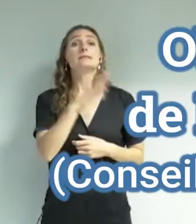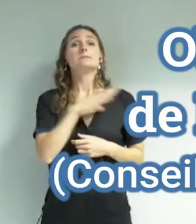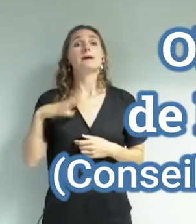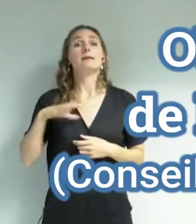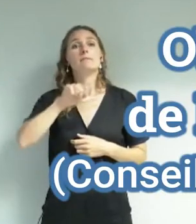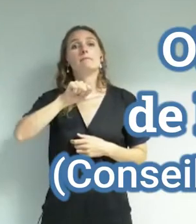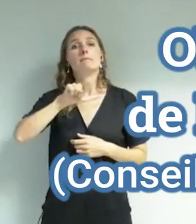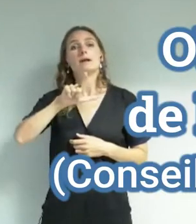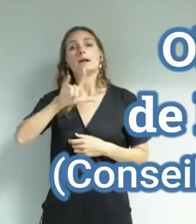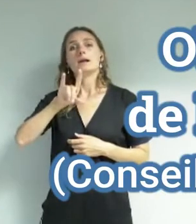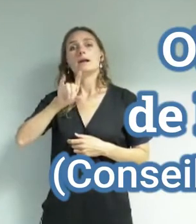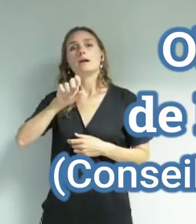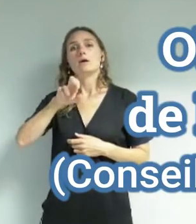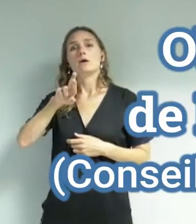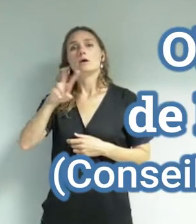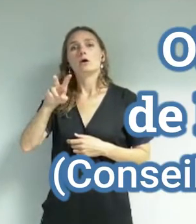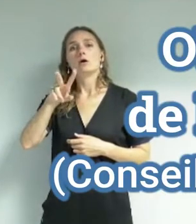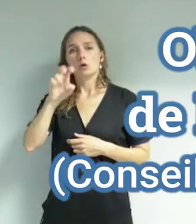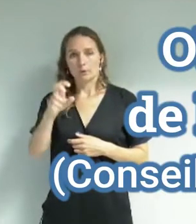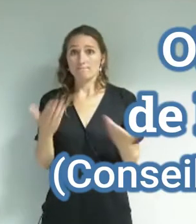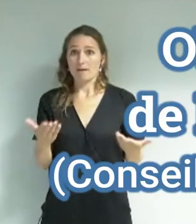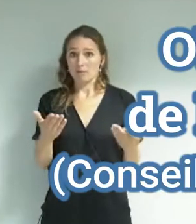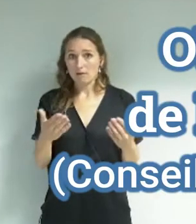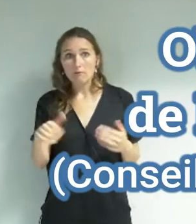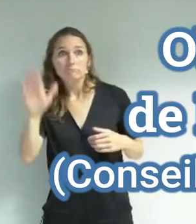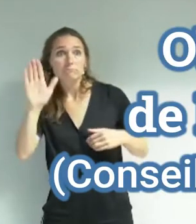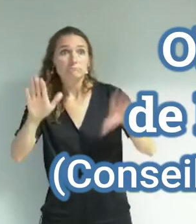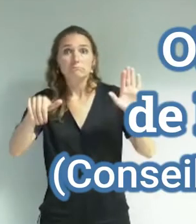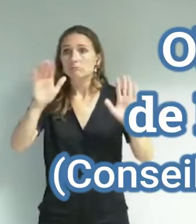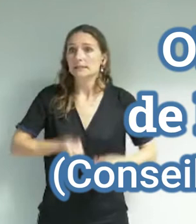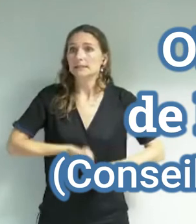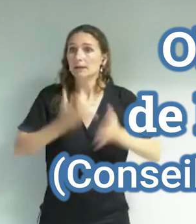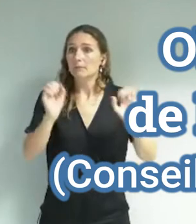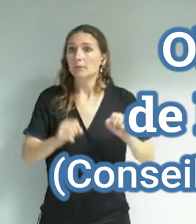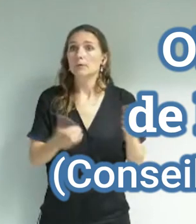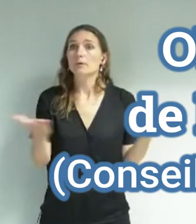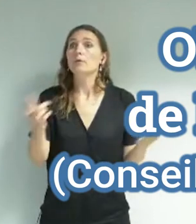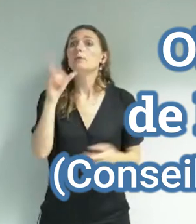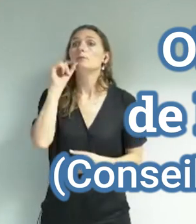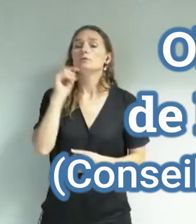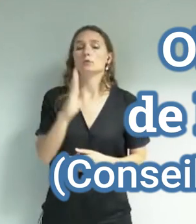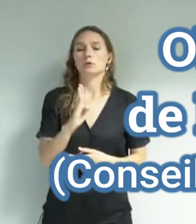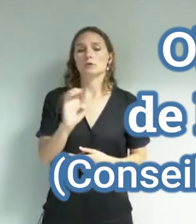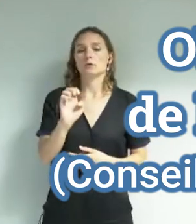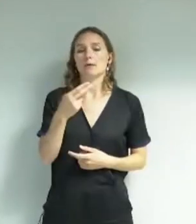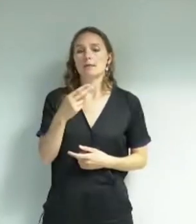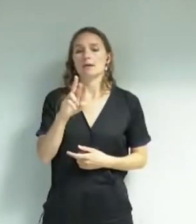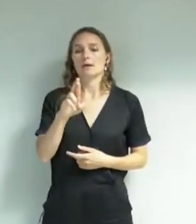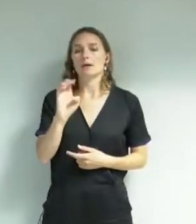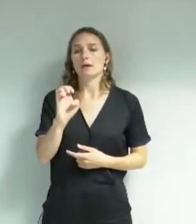Je commence les prises de parole du délibératif de M. Benredjeb. Merci M. le maire. Merci.